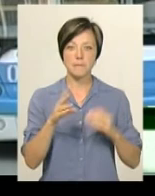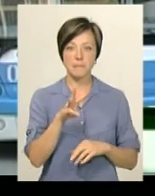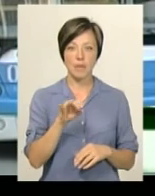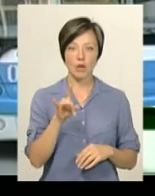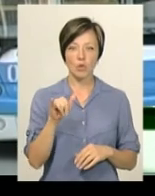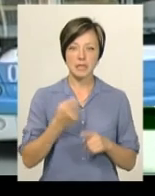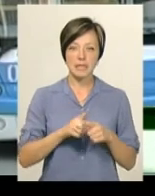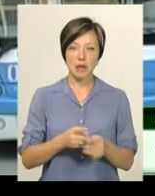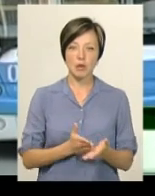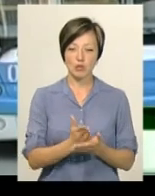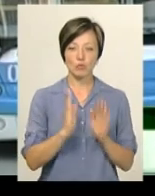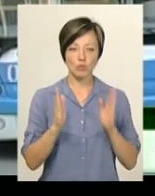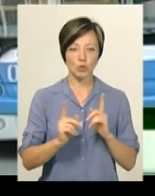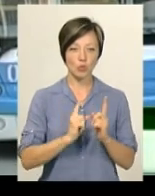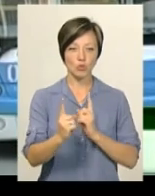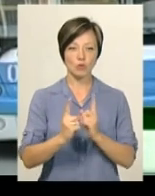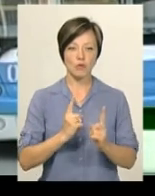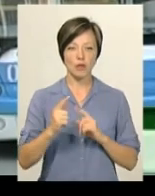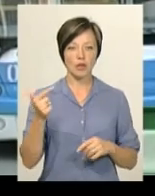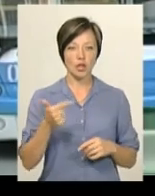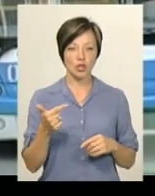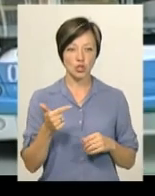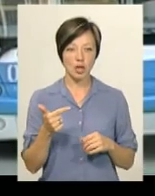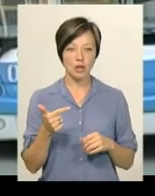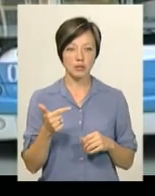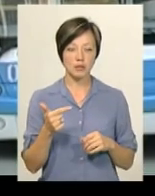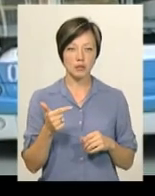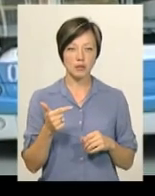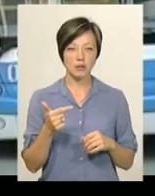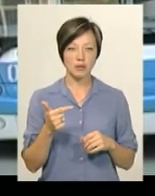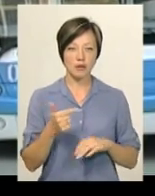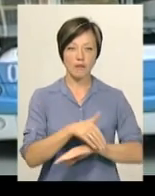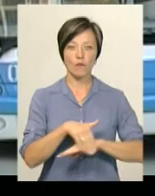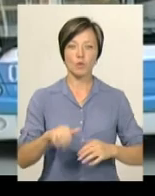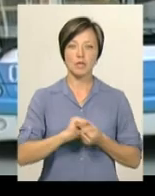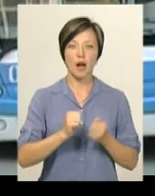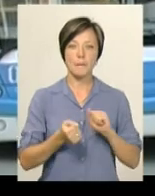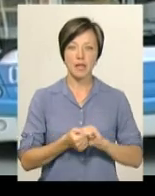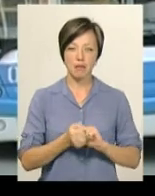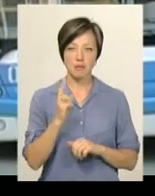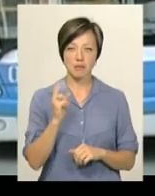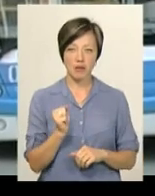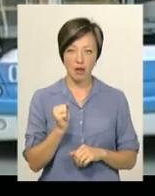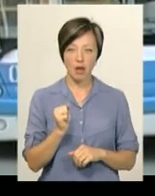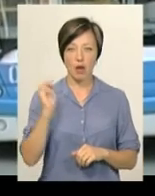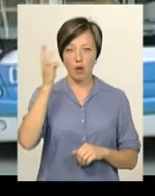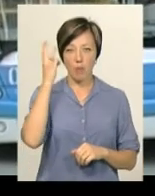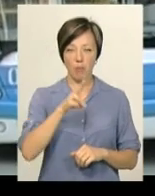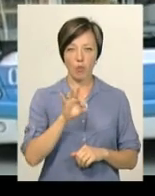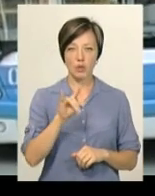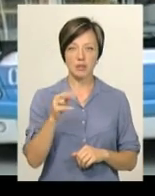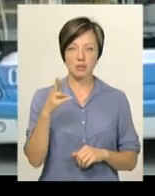цей маршрут буде курсувати Гречани, вулиця Кам'янецька, Подільська,